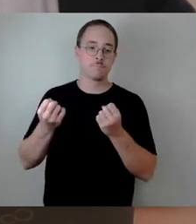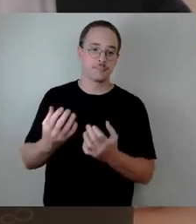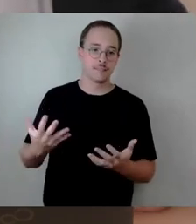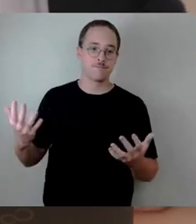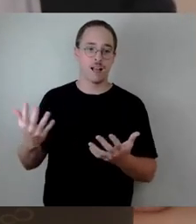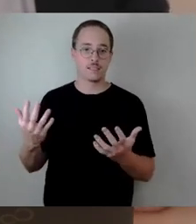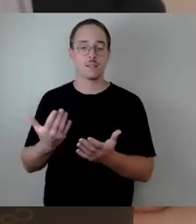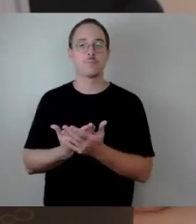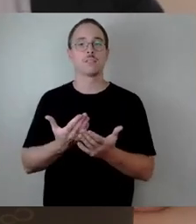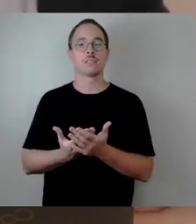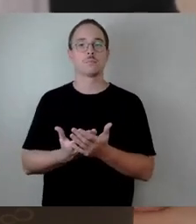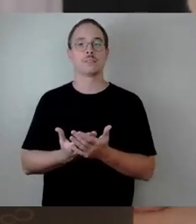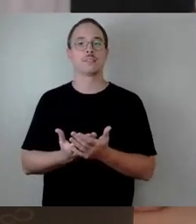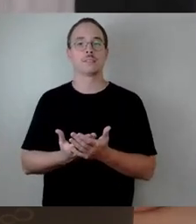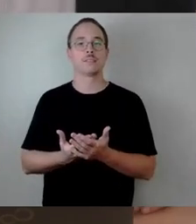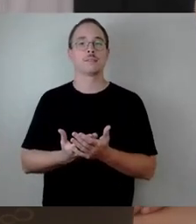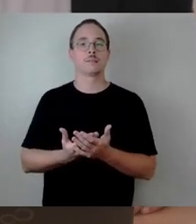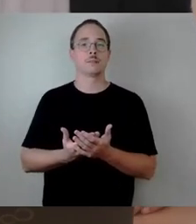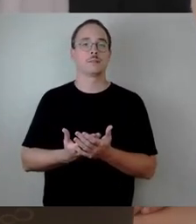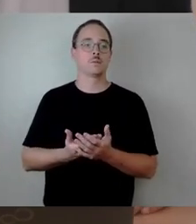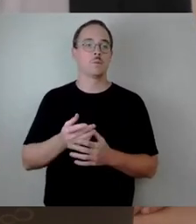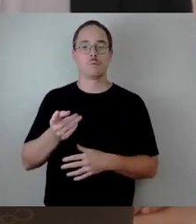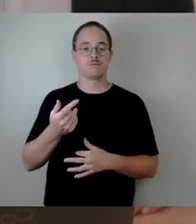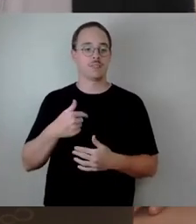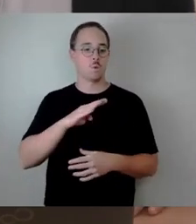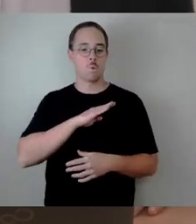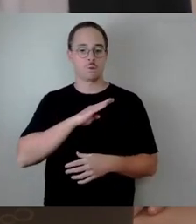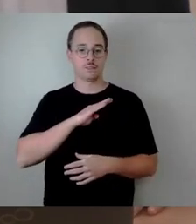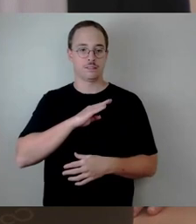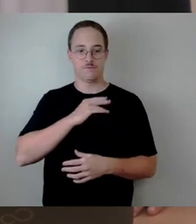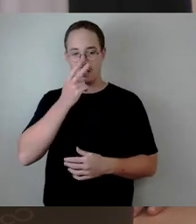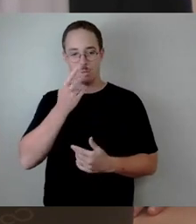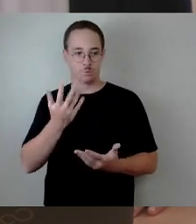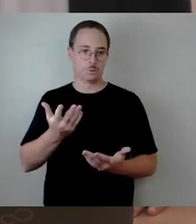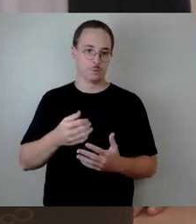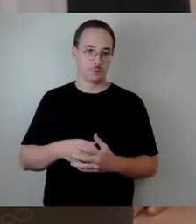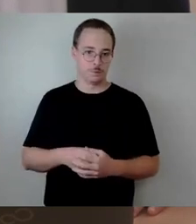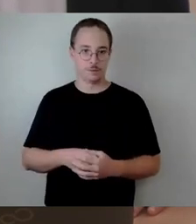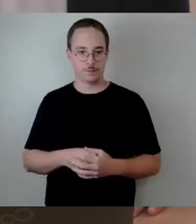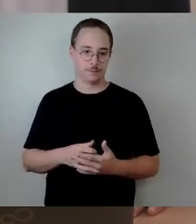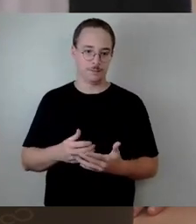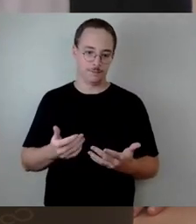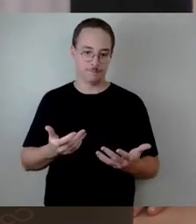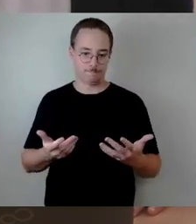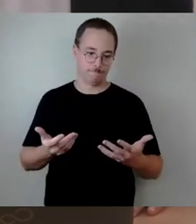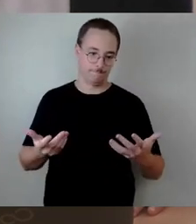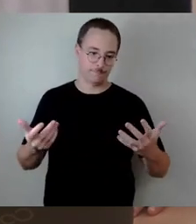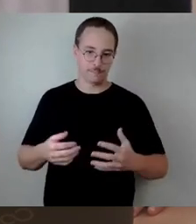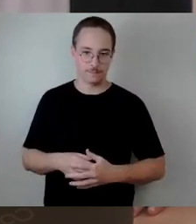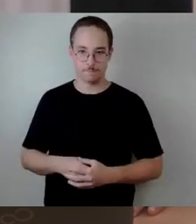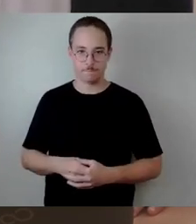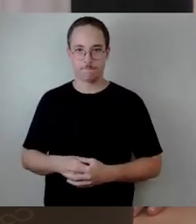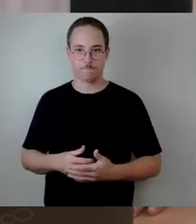zum Beispiel, wie sind die Kollegen vorgegangen, also unabhängige Kommission eingesetzt, das entsprechend aufzuarbeiten. Ich gehe auch hier davon aus, dass ich